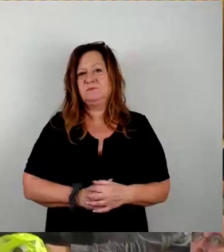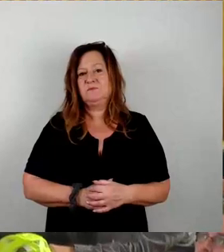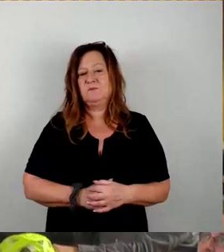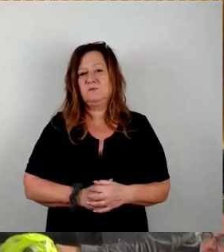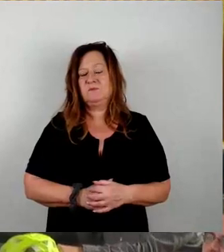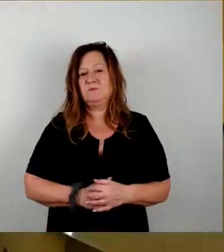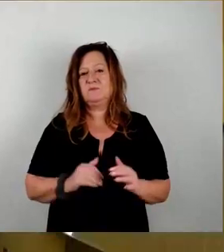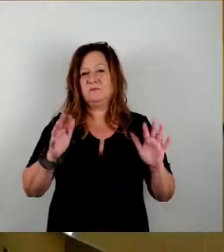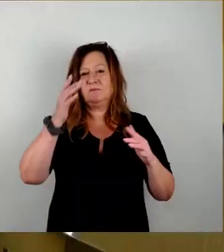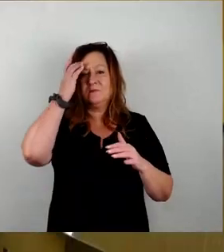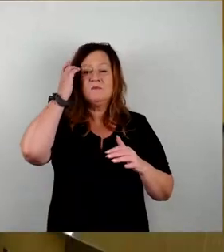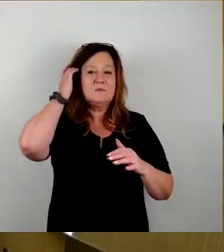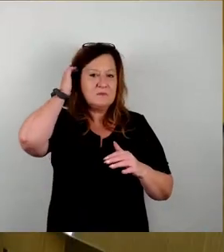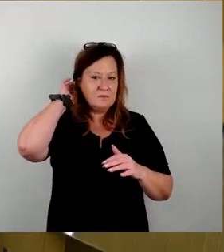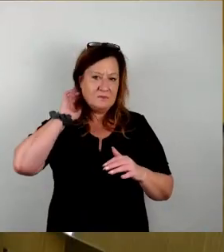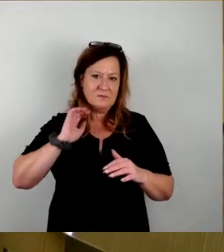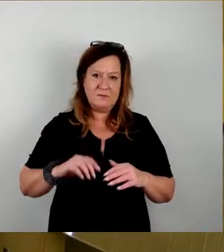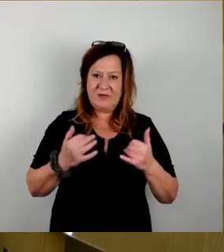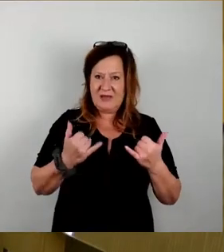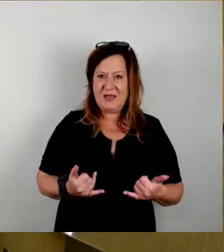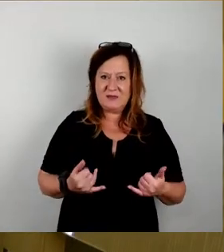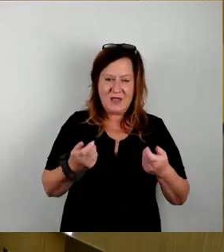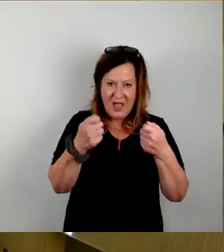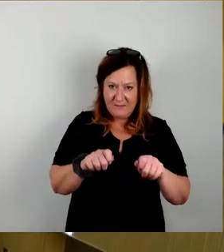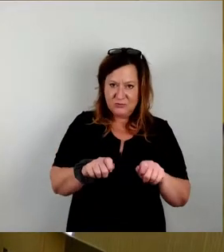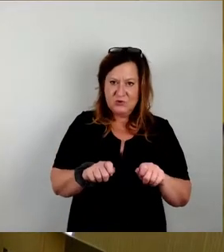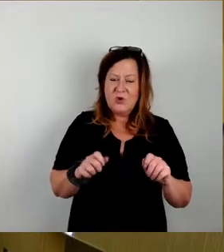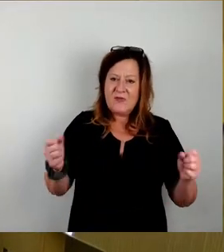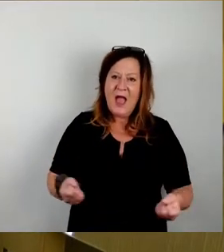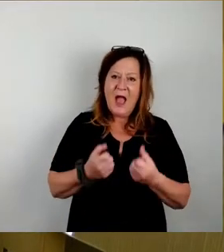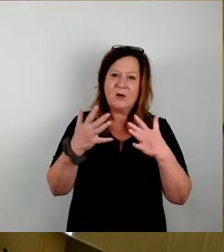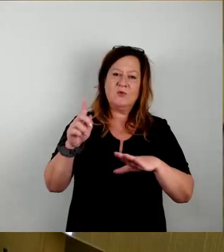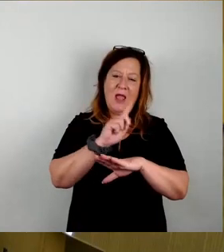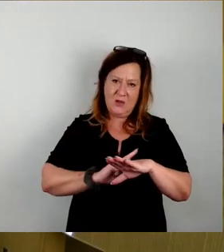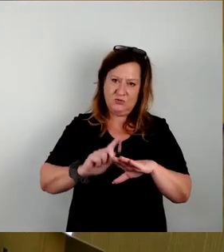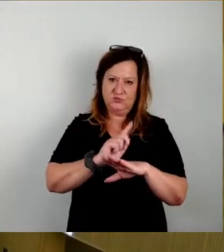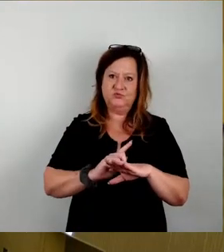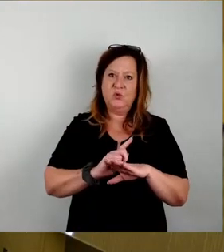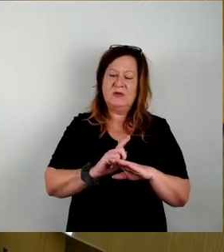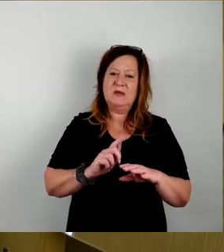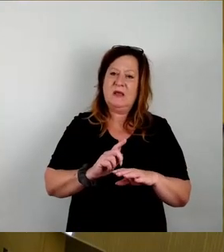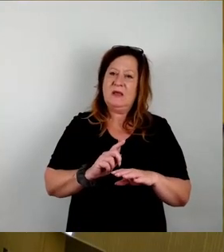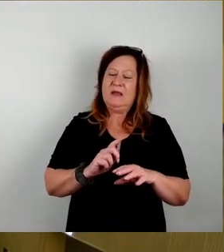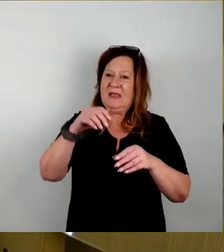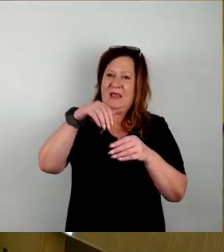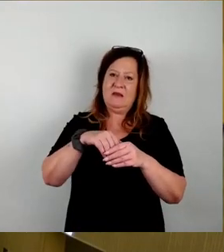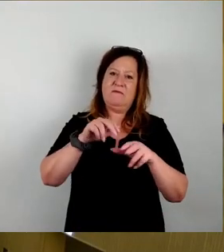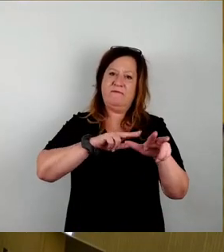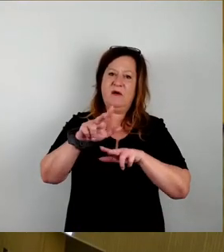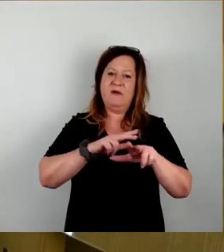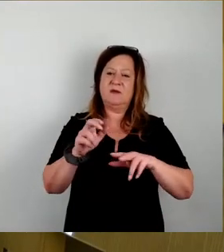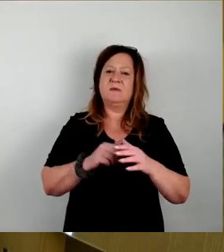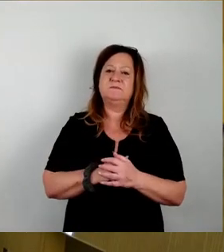So, und zum Abschluss der aktuellen Stunde für die Verwaltung wird der Kollege Bratzke noch mal Stellen beziehen. Ja, sehr geehrter Herr